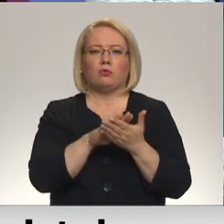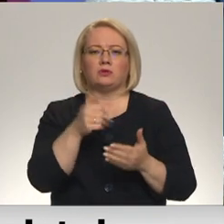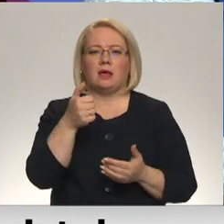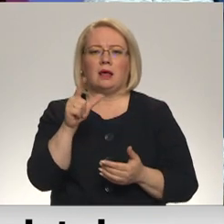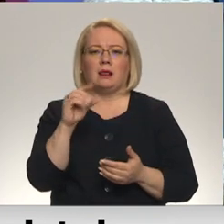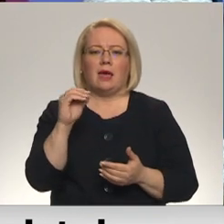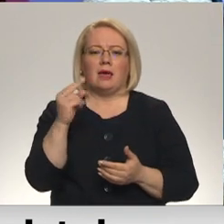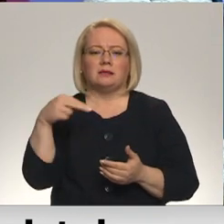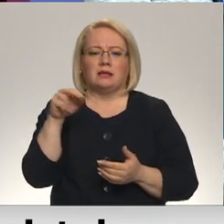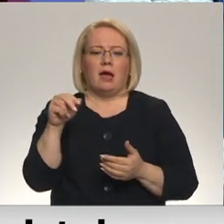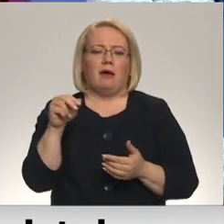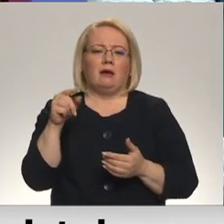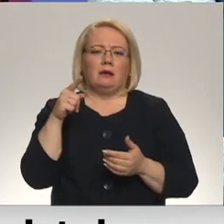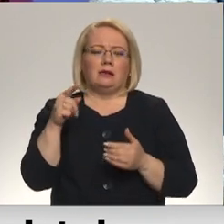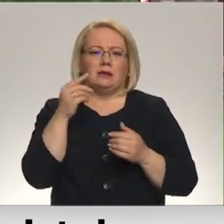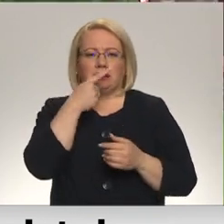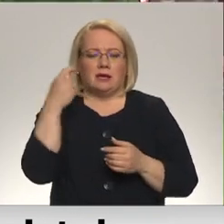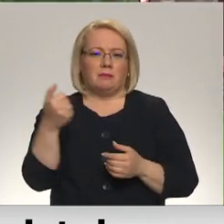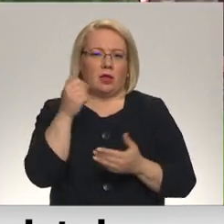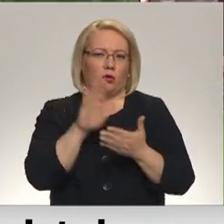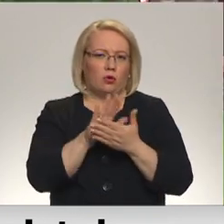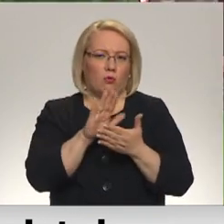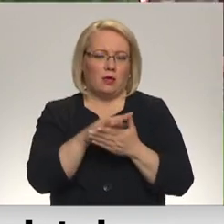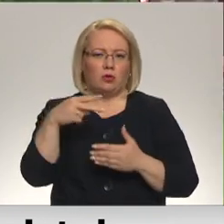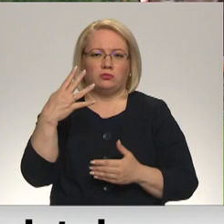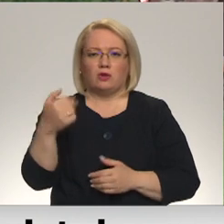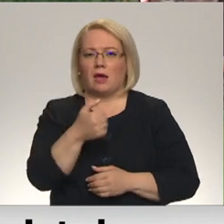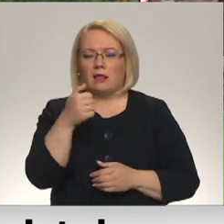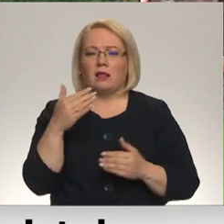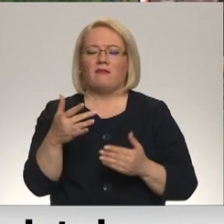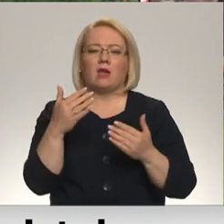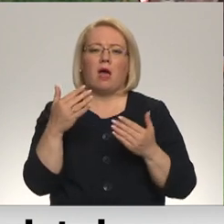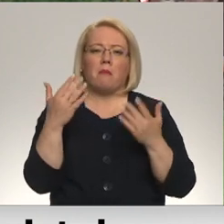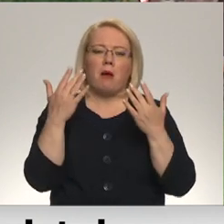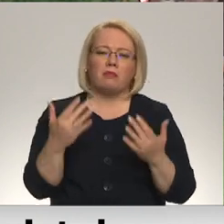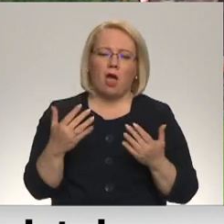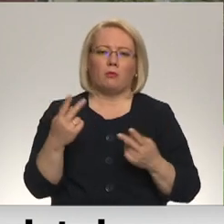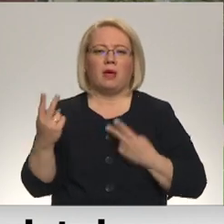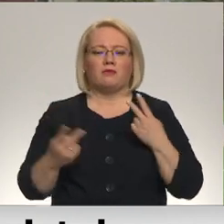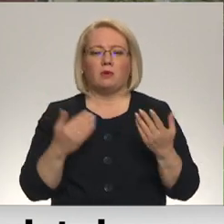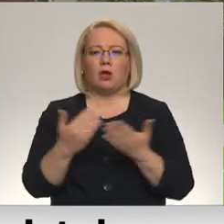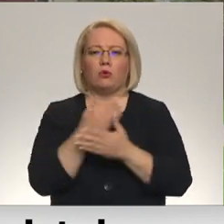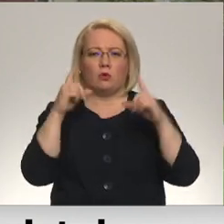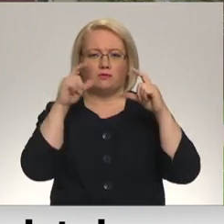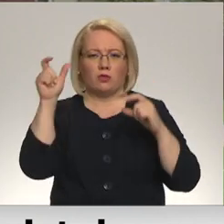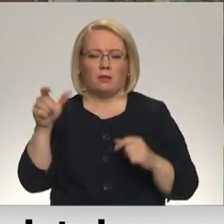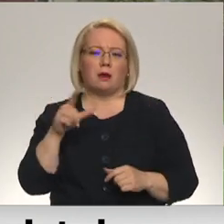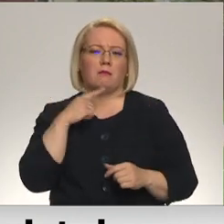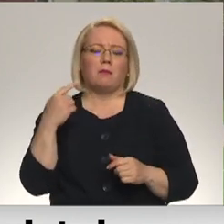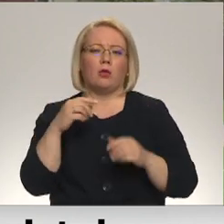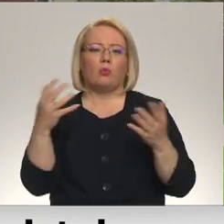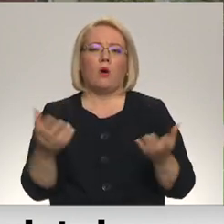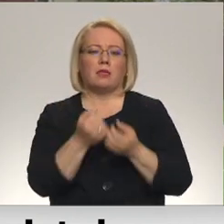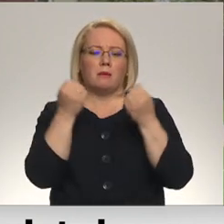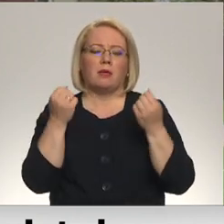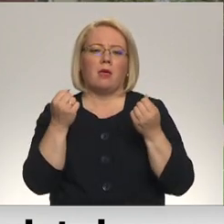simtgadi 2024. gadā. Lai viņa panākumu iedvesmotu jaunos fotogrāfus, iecerēts Latvijā, nodibināt arī Jāņa Gleizda